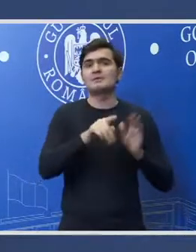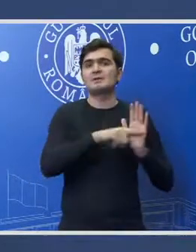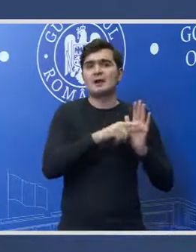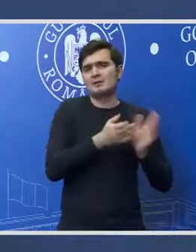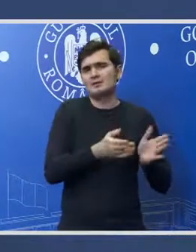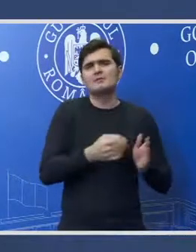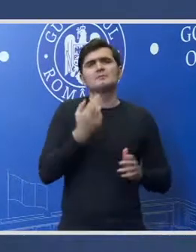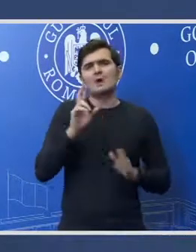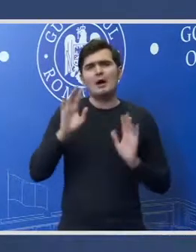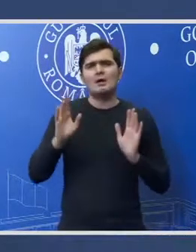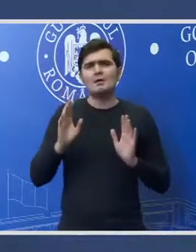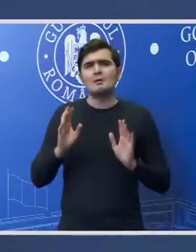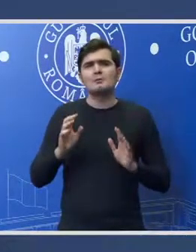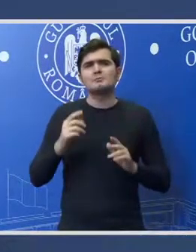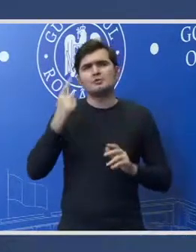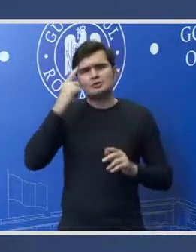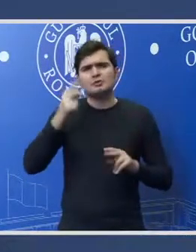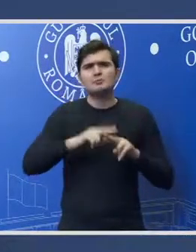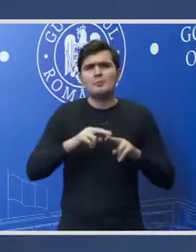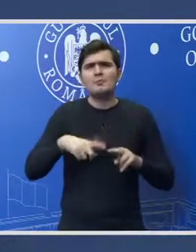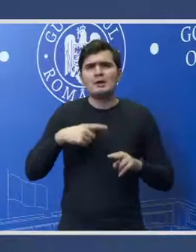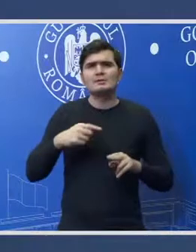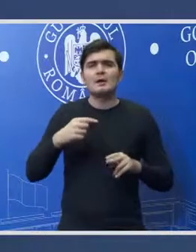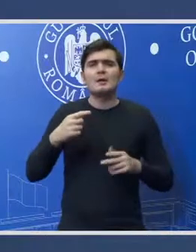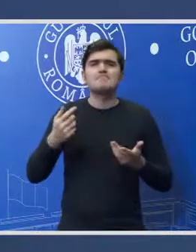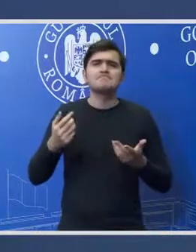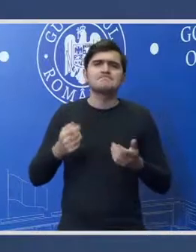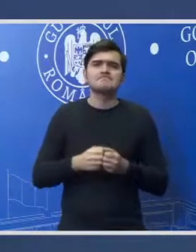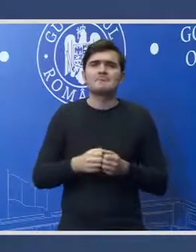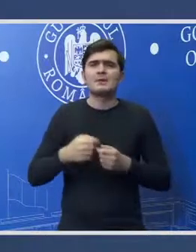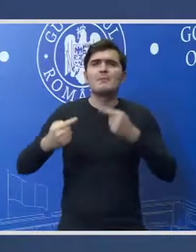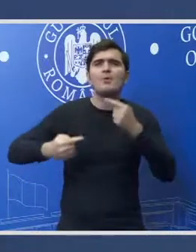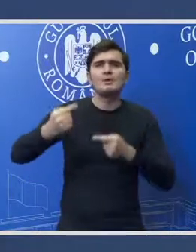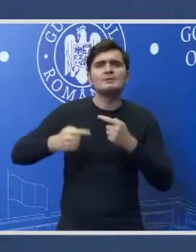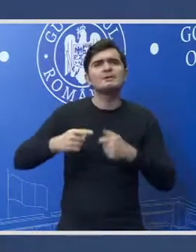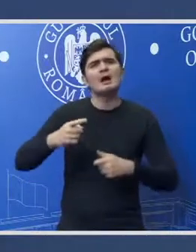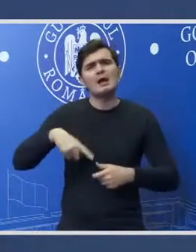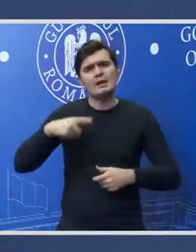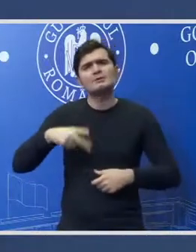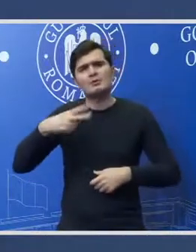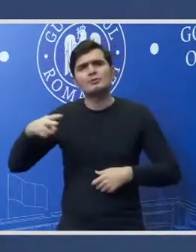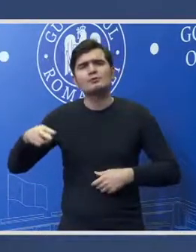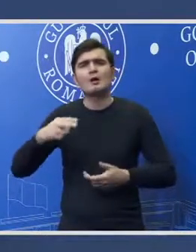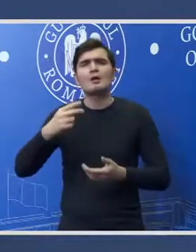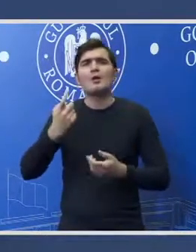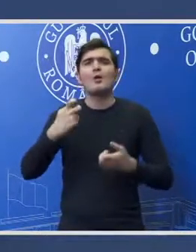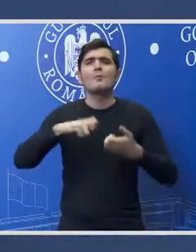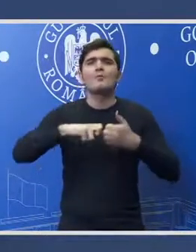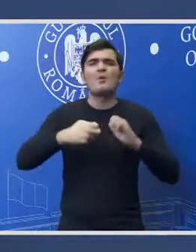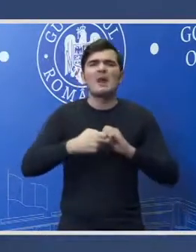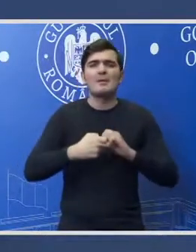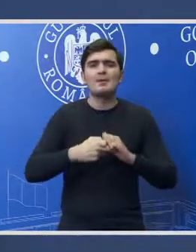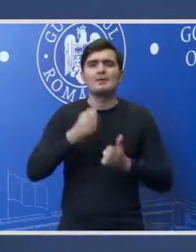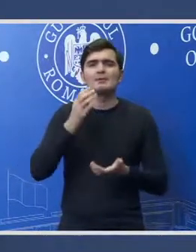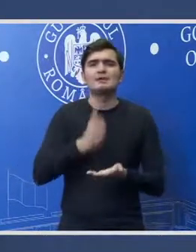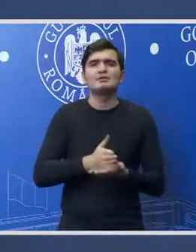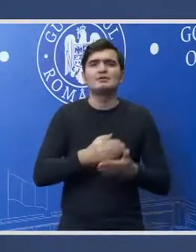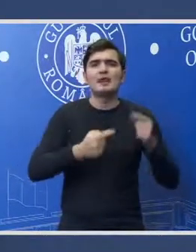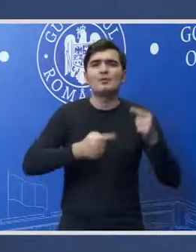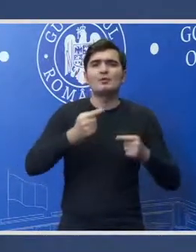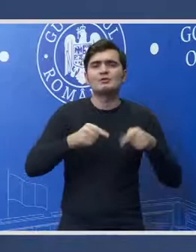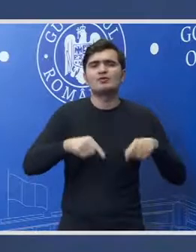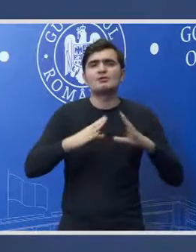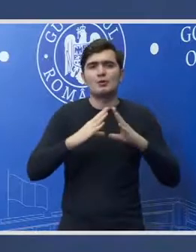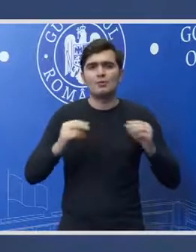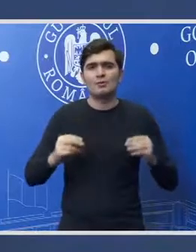până la urmă, știți cum e, politica încă este o problemă sau deciziile politice încă reprezintă o problemă în România,